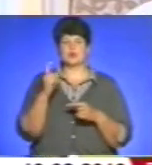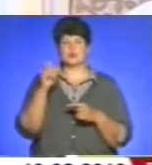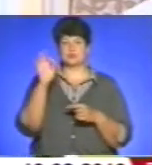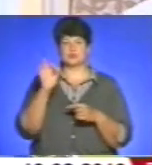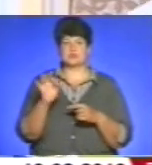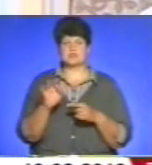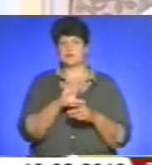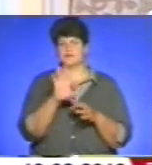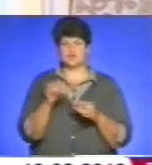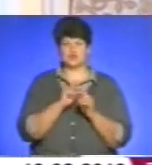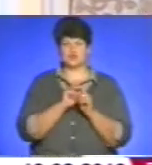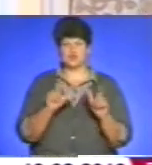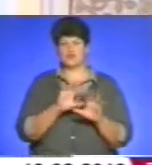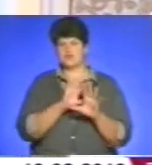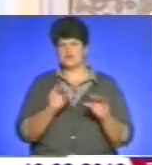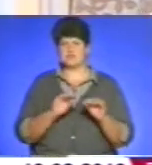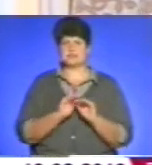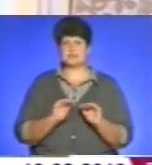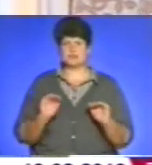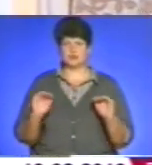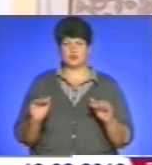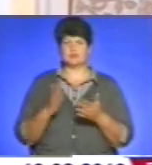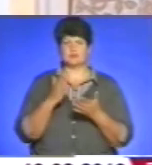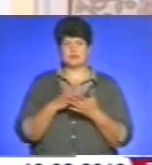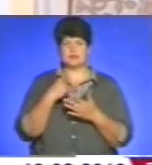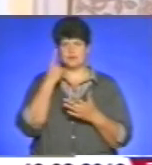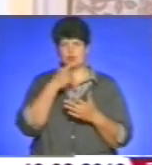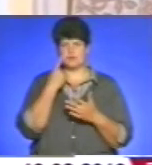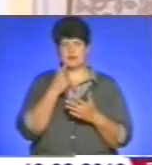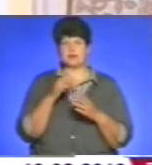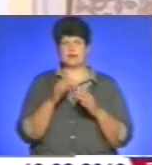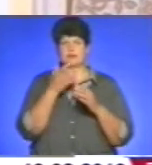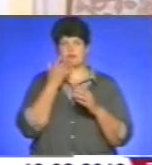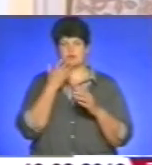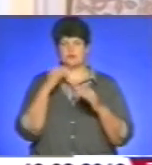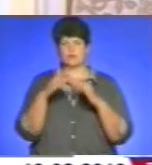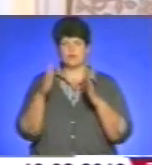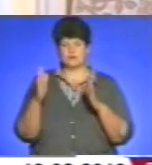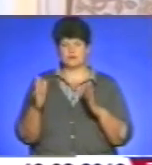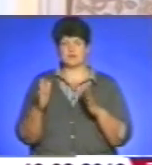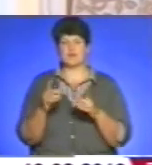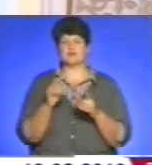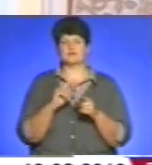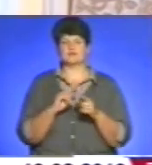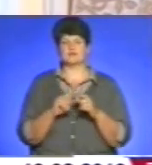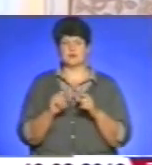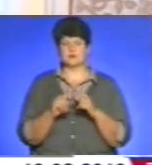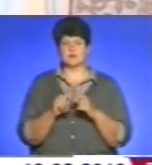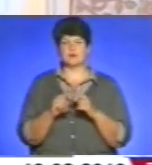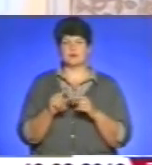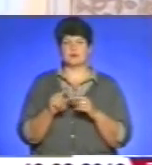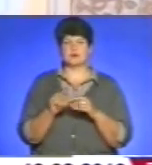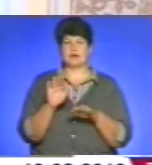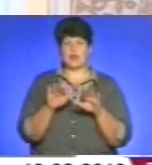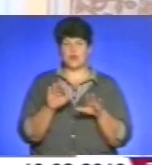закладів освіти, всі школи, всі садочки оснащені індивідуальними тепловими пунктами з автоматичним регулюванням, з погодним регулюванням,